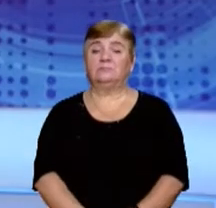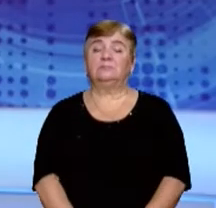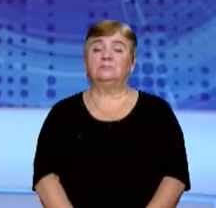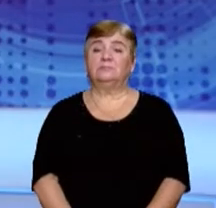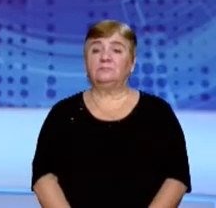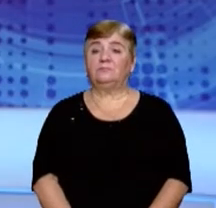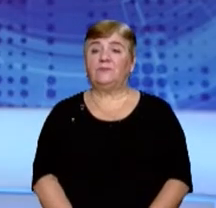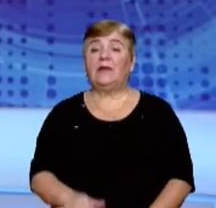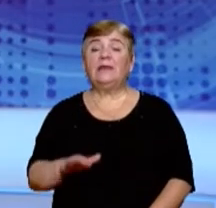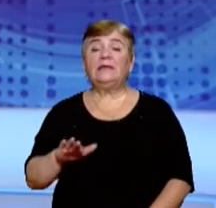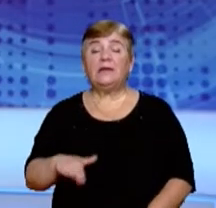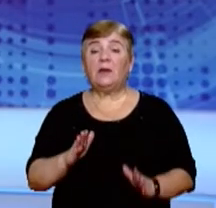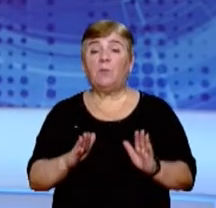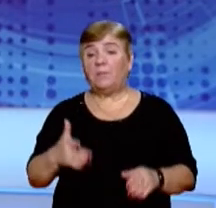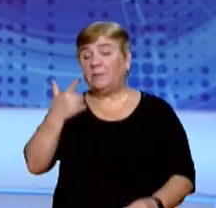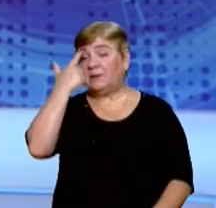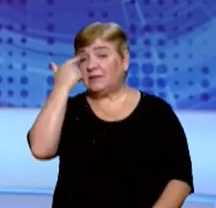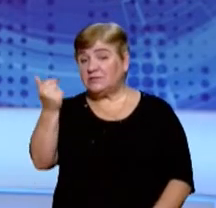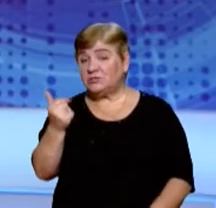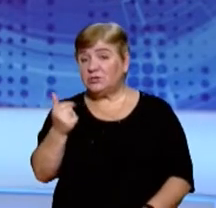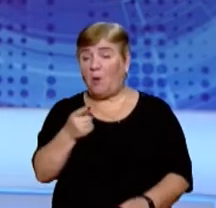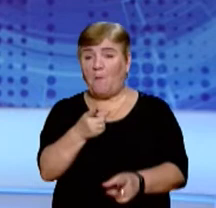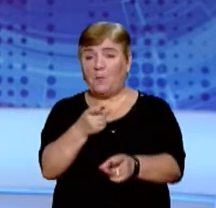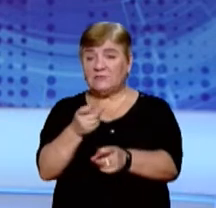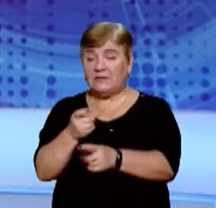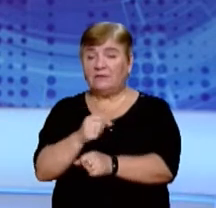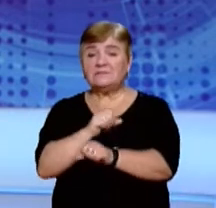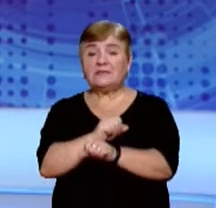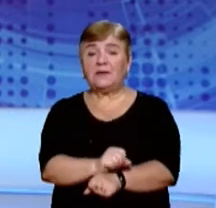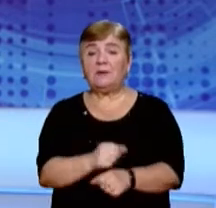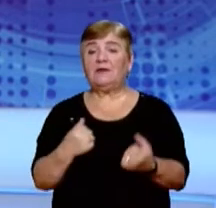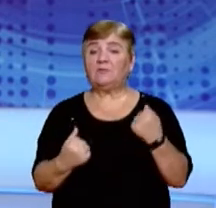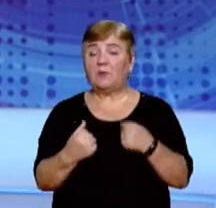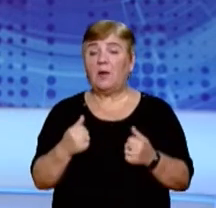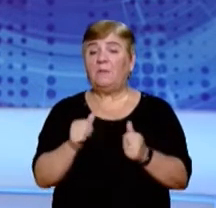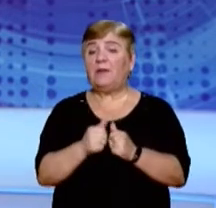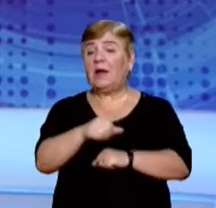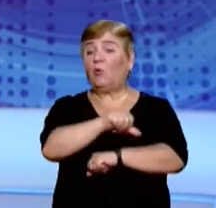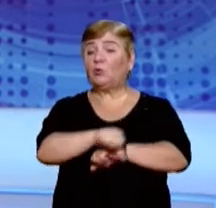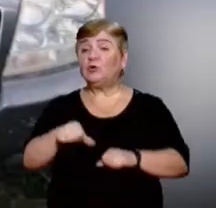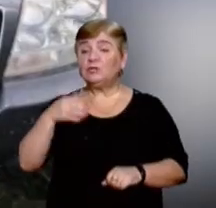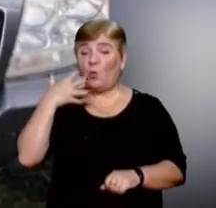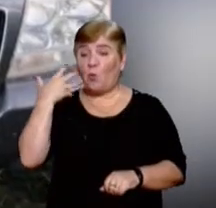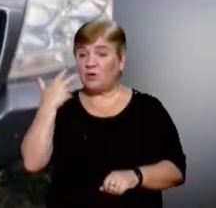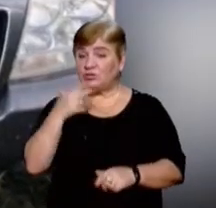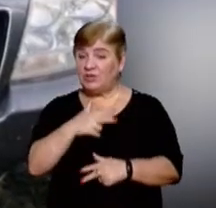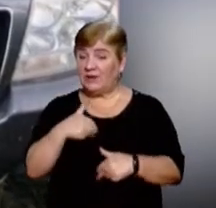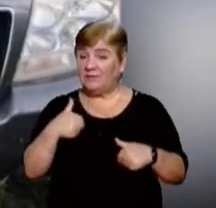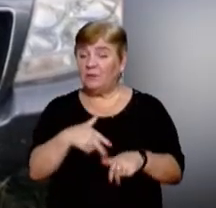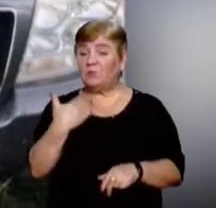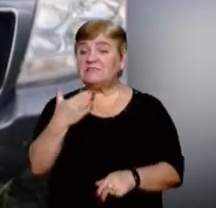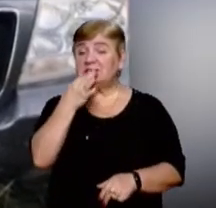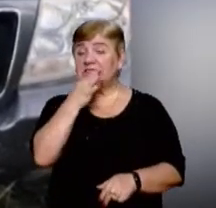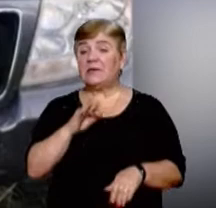Тільки після попереджувальних пострілів правоохоронці зупинили автомобіль біля кордону з Угорщиною. Про це сьогодні розповіла